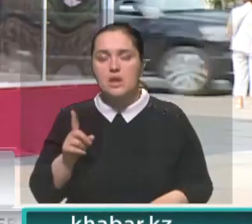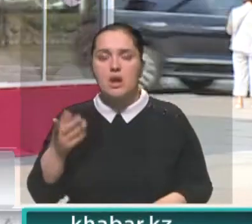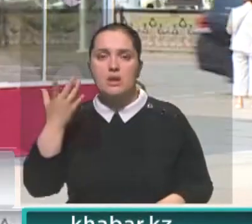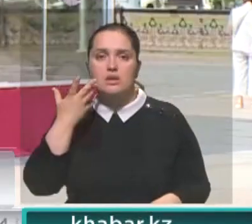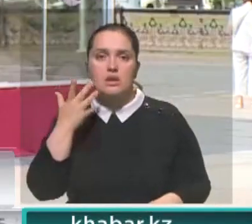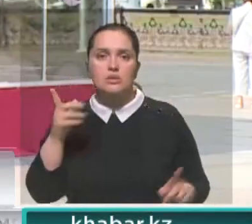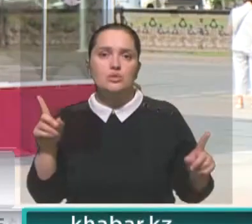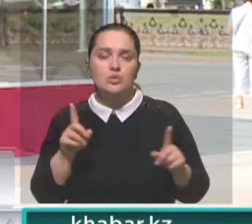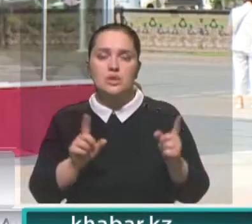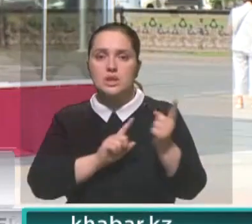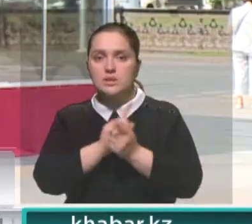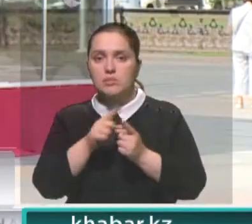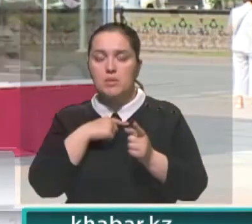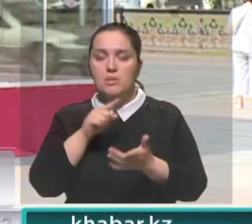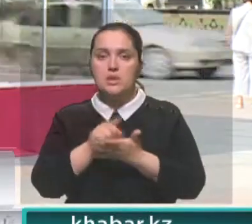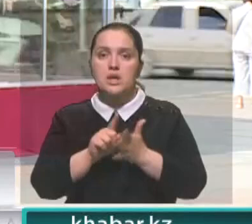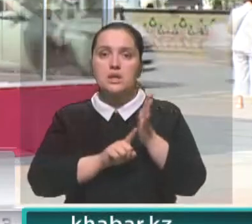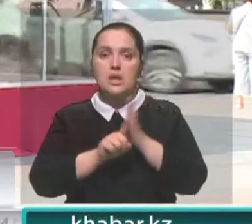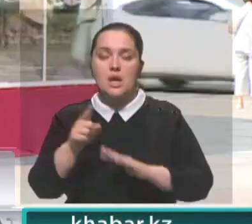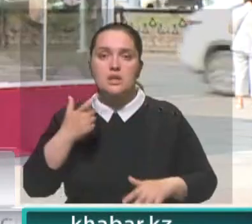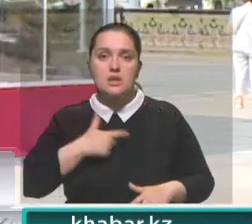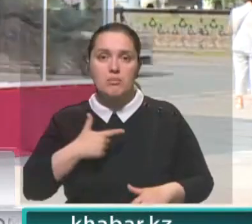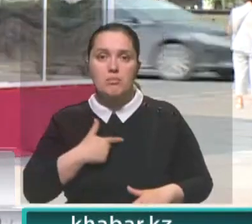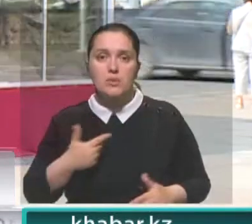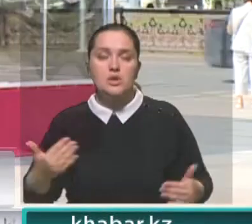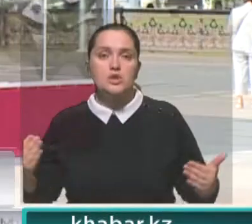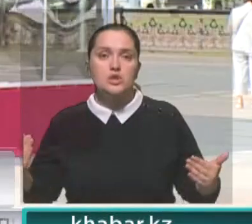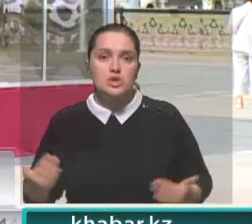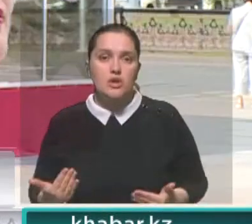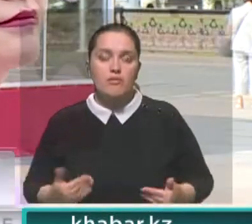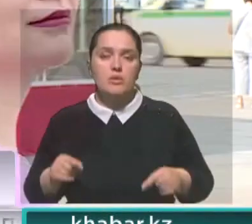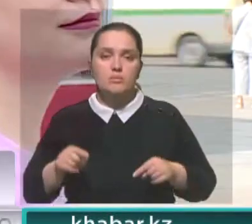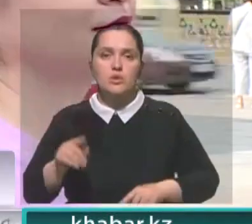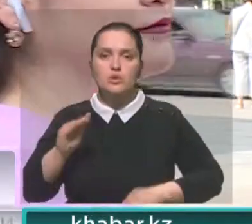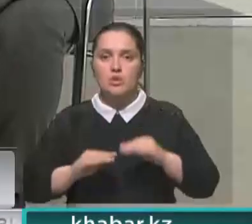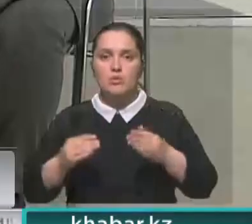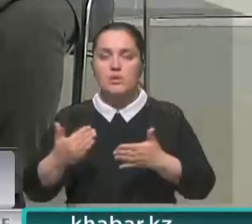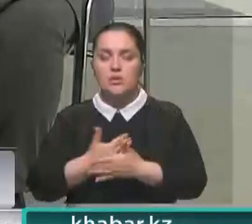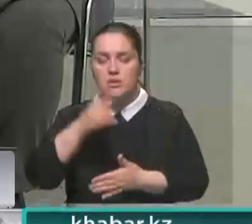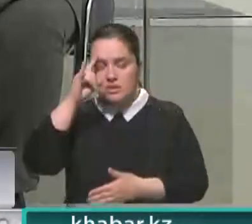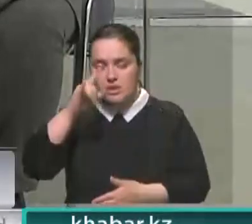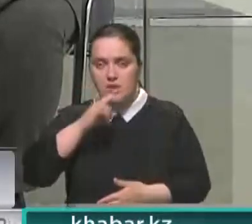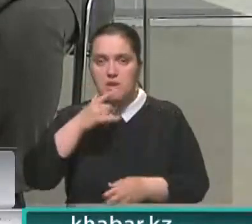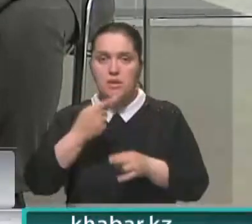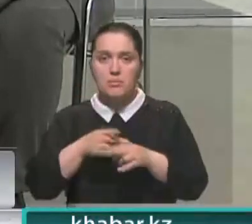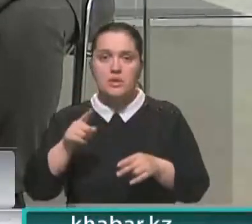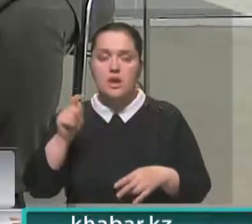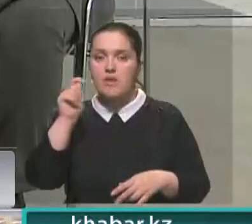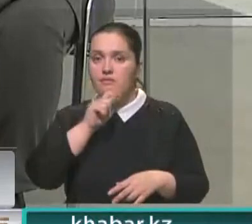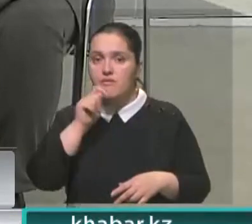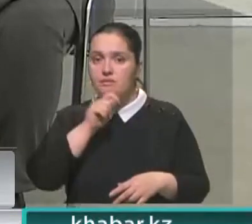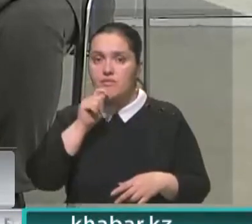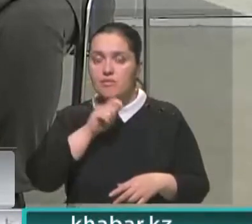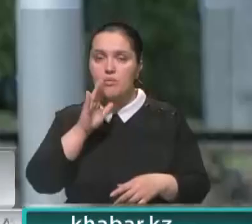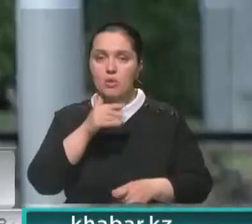что-то изменится. Мы должны начать с себя, ведь мы сами живем в этой стране и строим новый Казахстан. К слову, уже в это воскресенье в стране